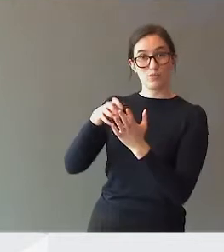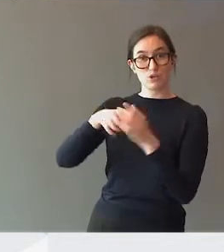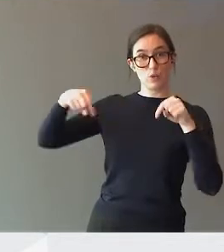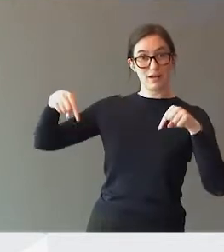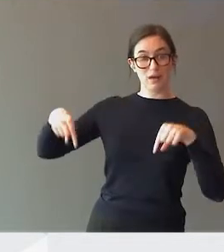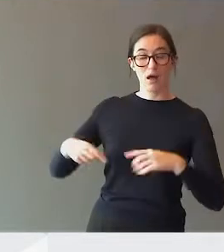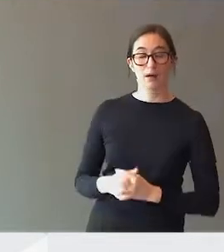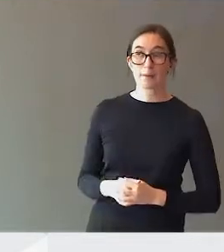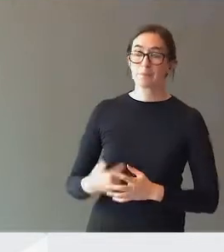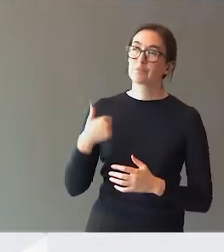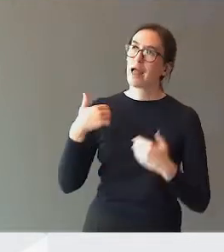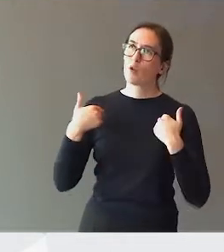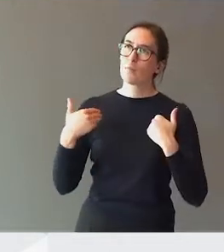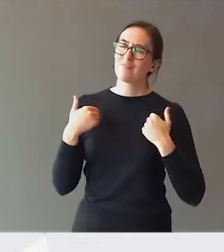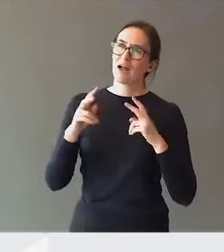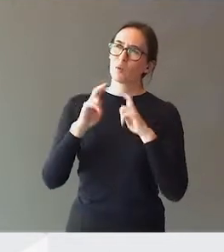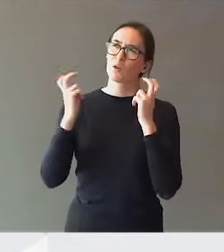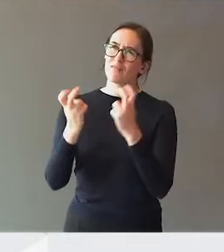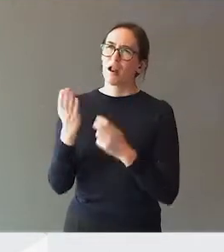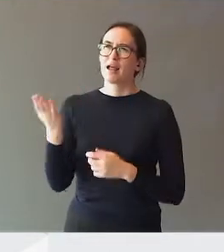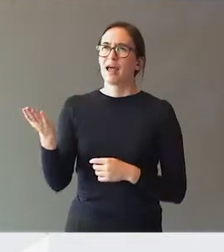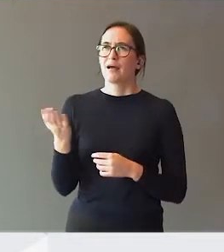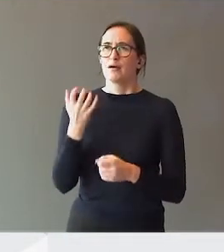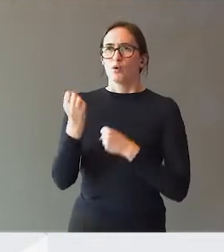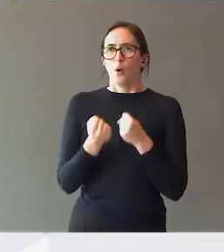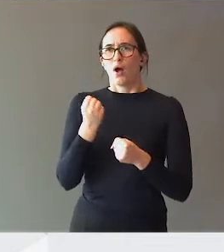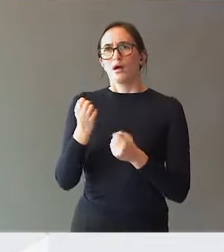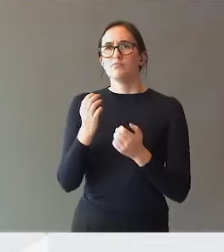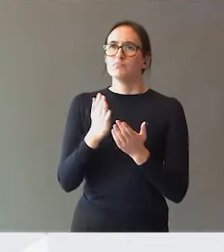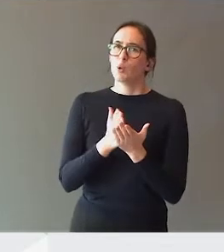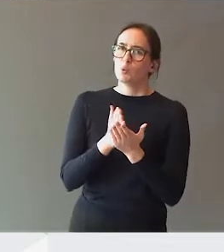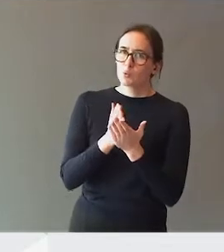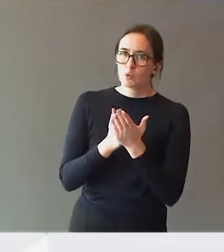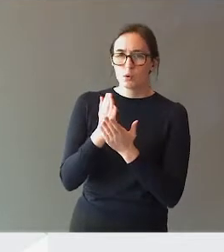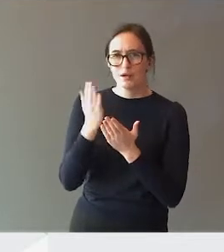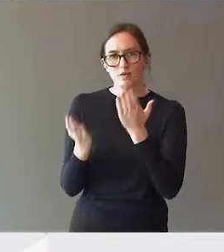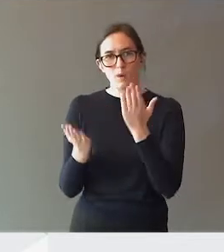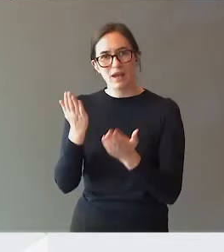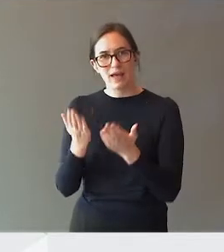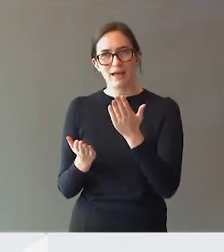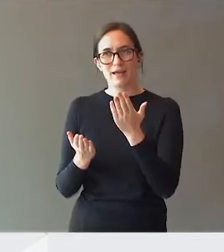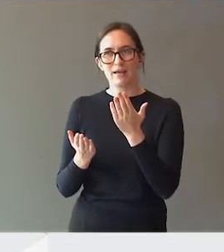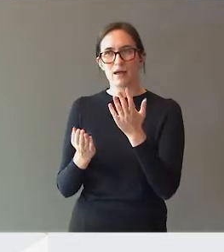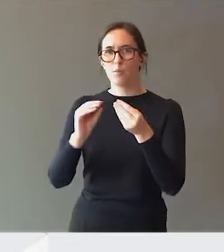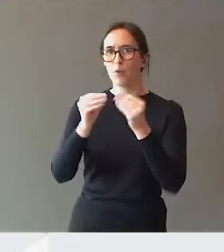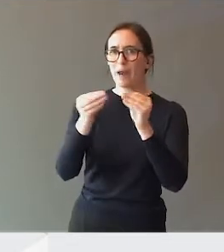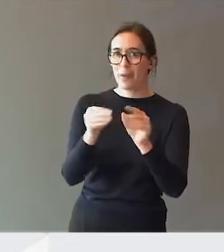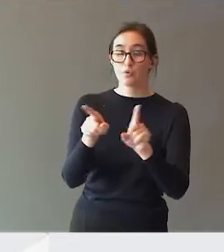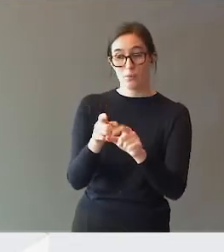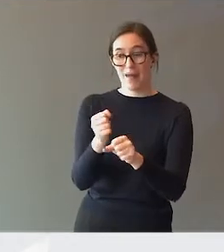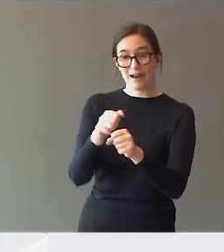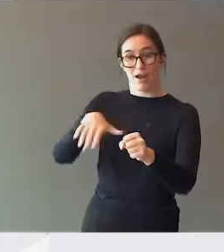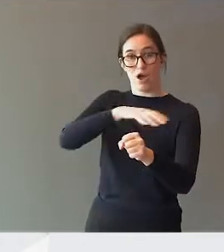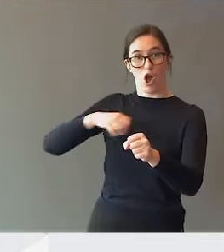utvalget gjør en ganske grunnig vurdering av det problemet som alle ser ut til å være enige om. Vi har